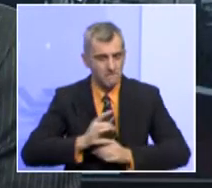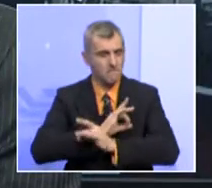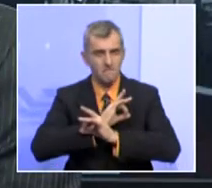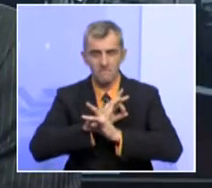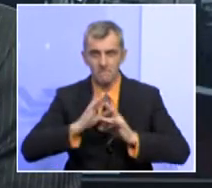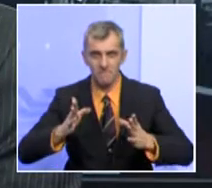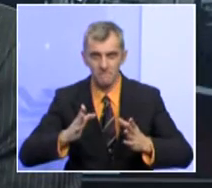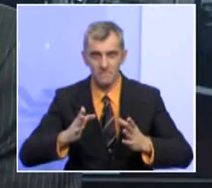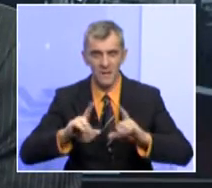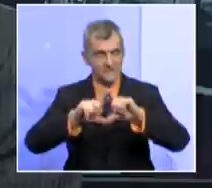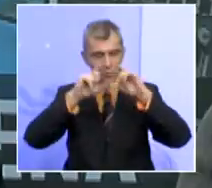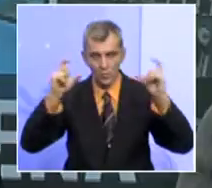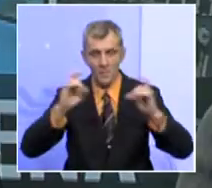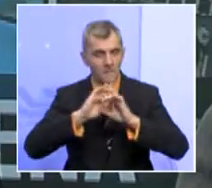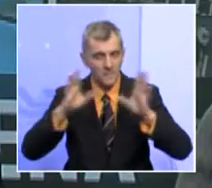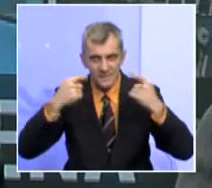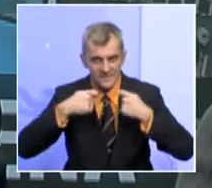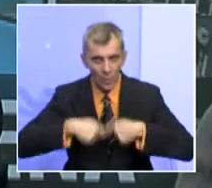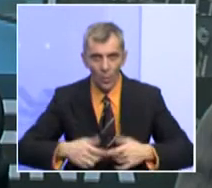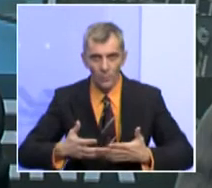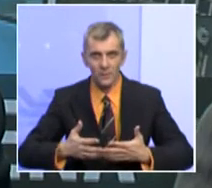domova, bez klubova